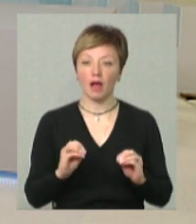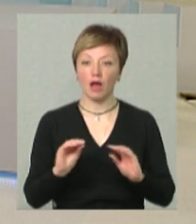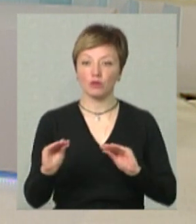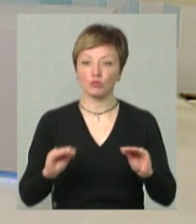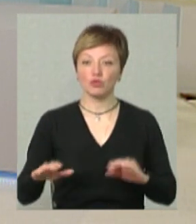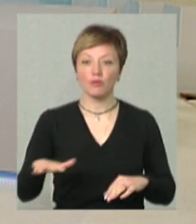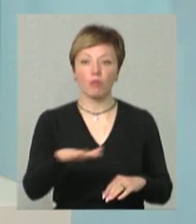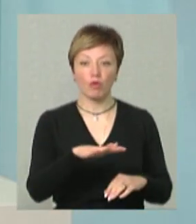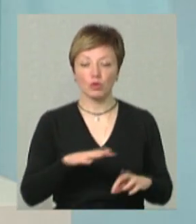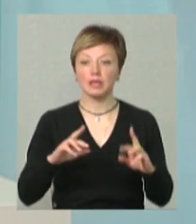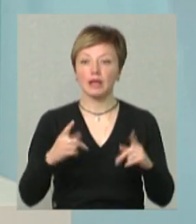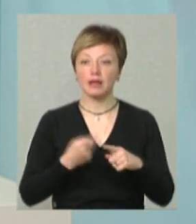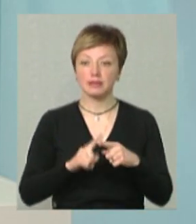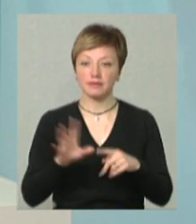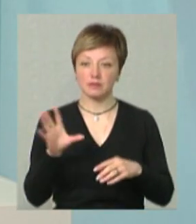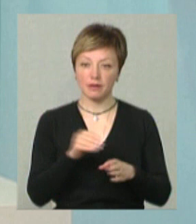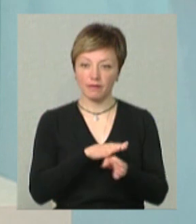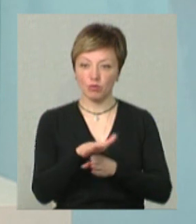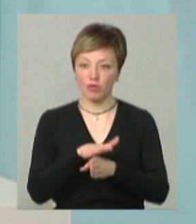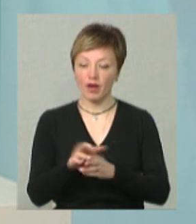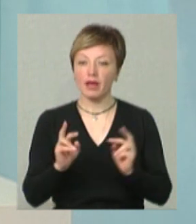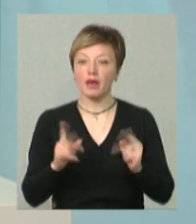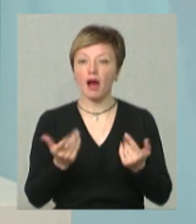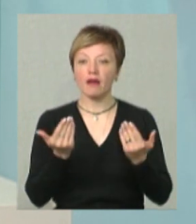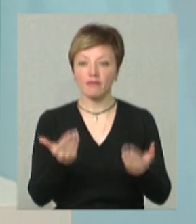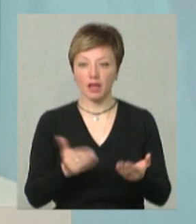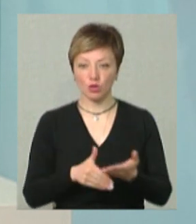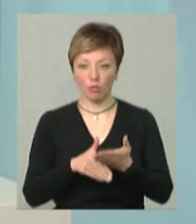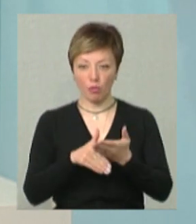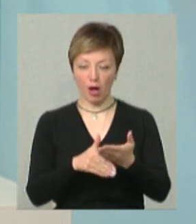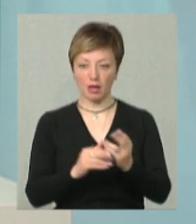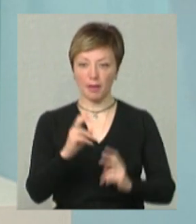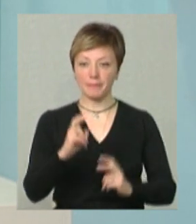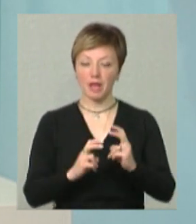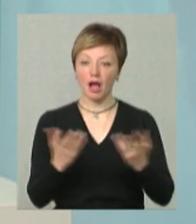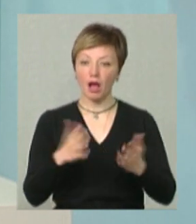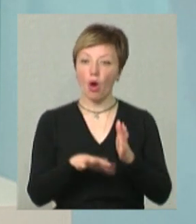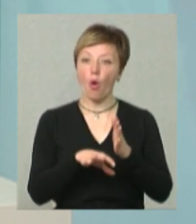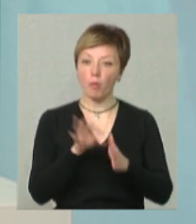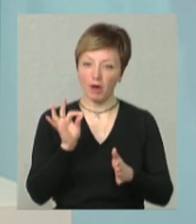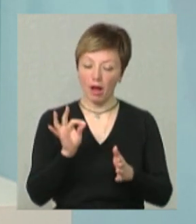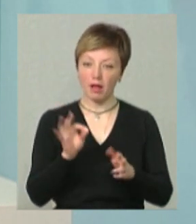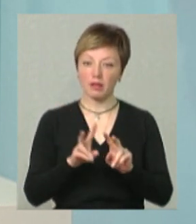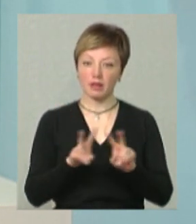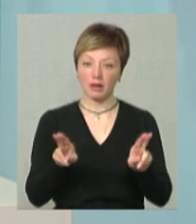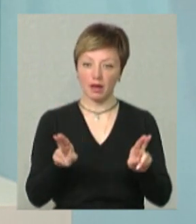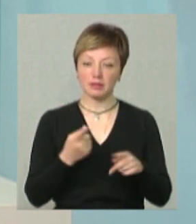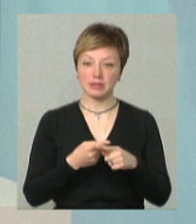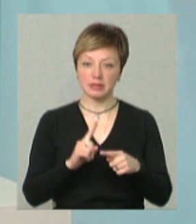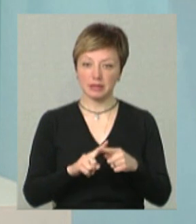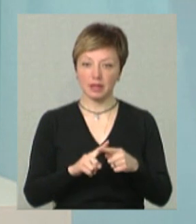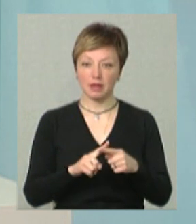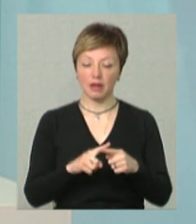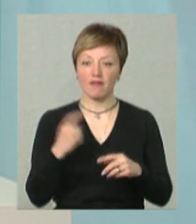площі. Як це все відбувається? Як ви допомагаєте підприємствам, які обрали, як цей